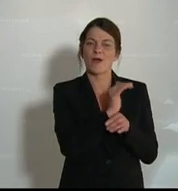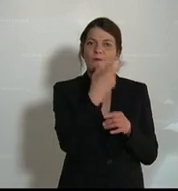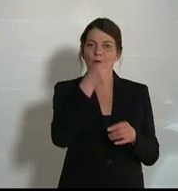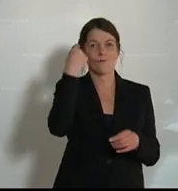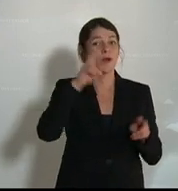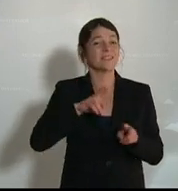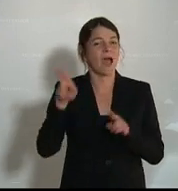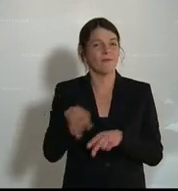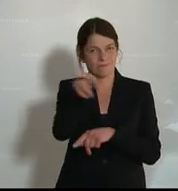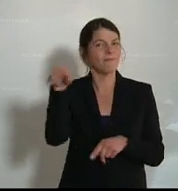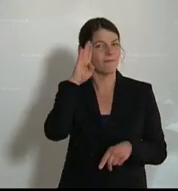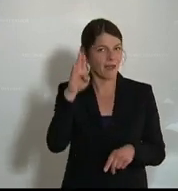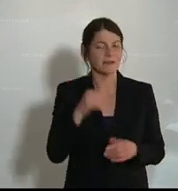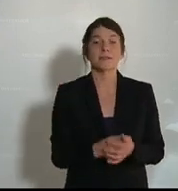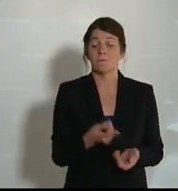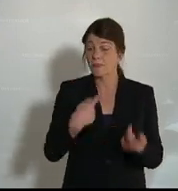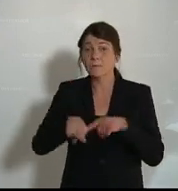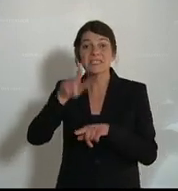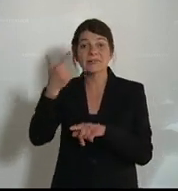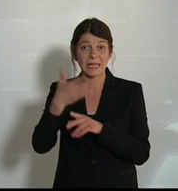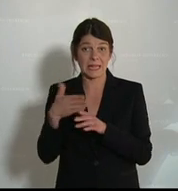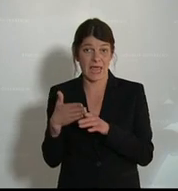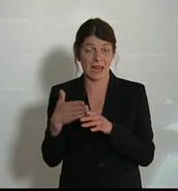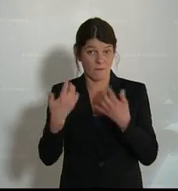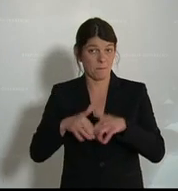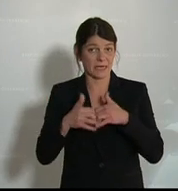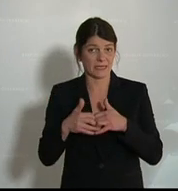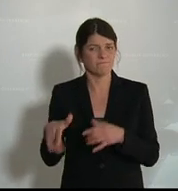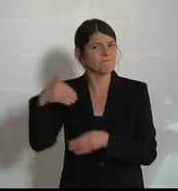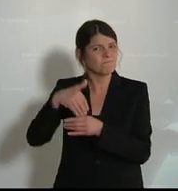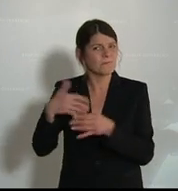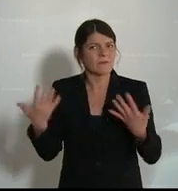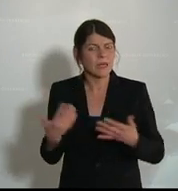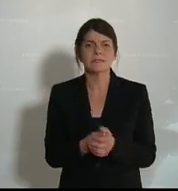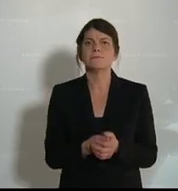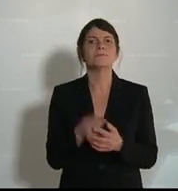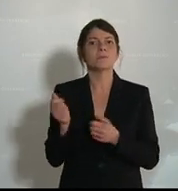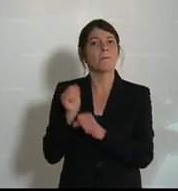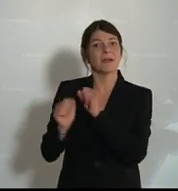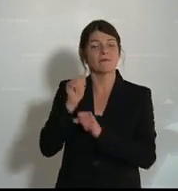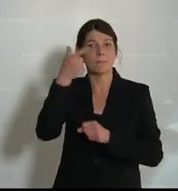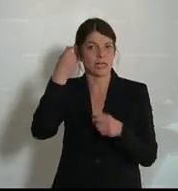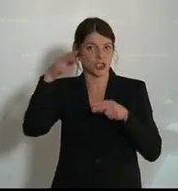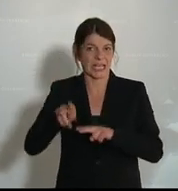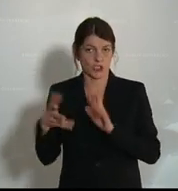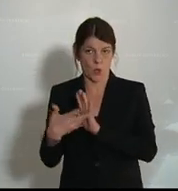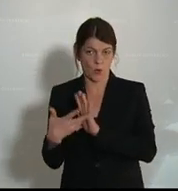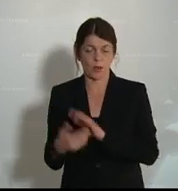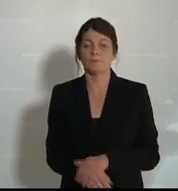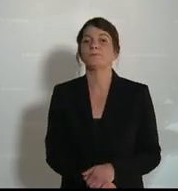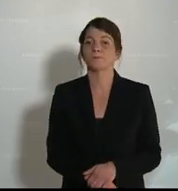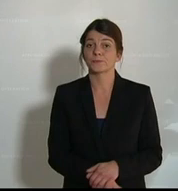Volksanwaltschaft sind. Und der zweite Teil beschäftigt sich mit der präventiven Menschenrechtskontrolle,